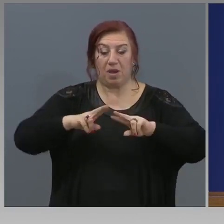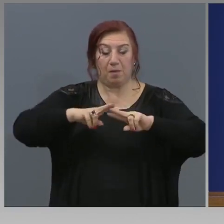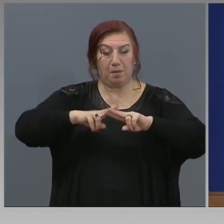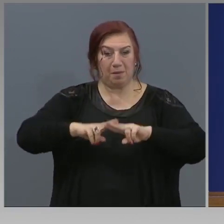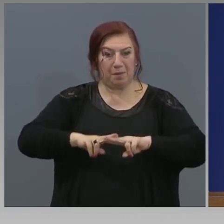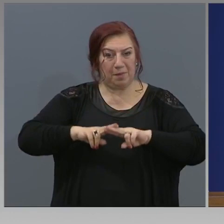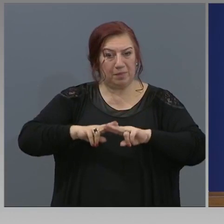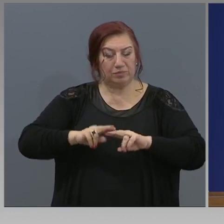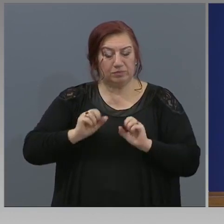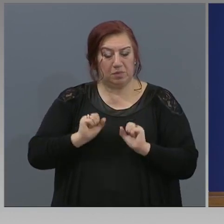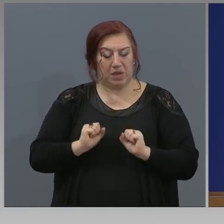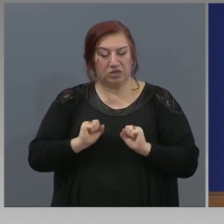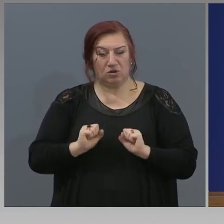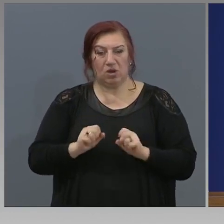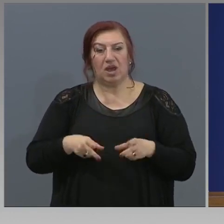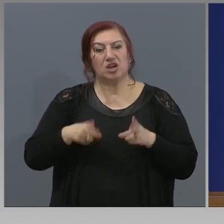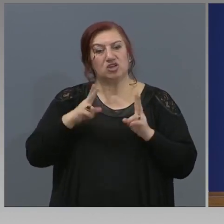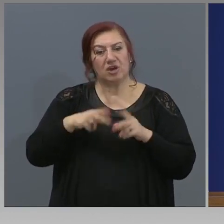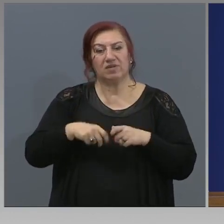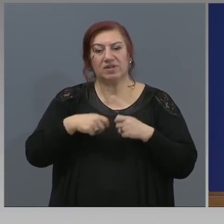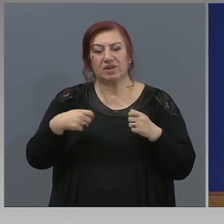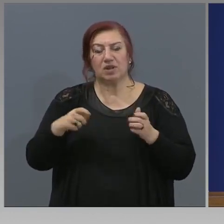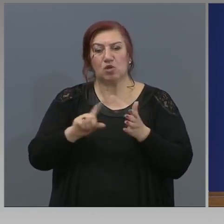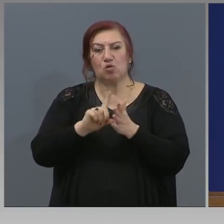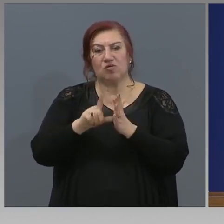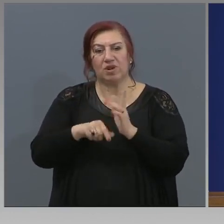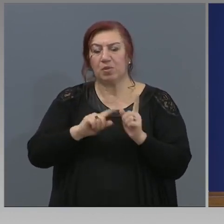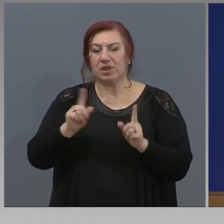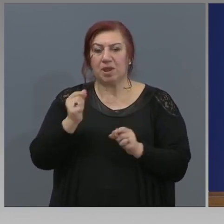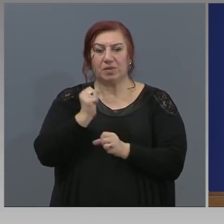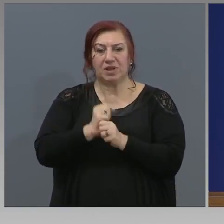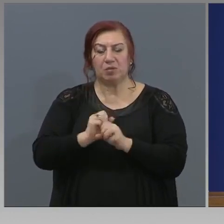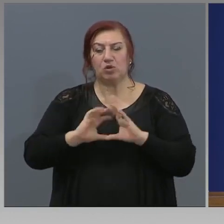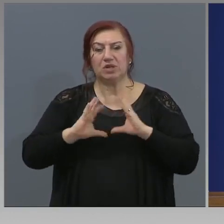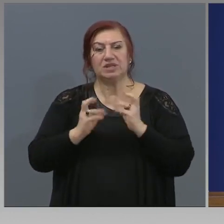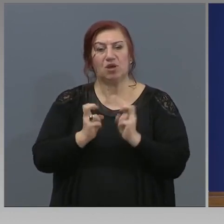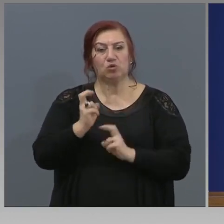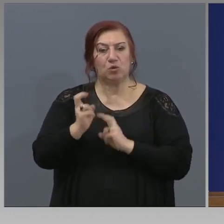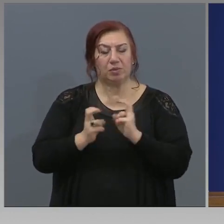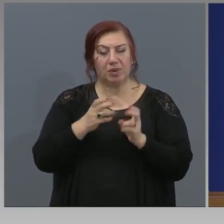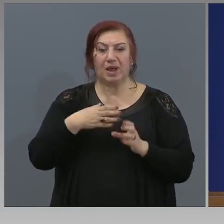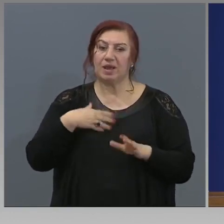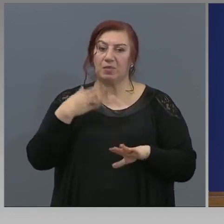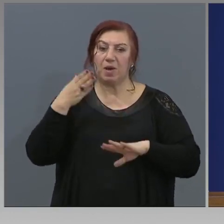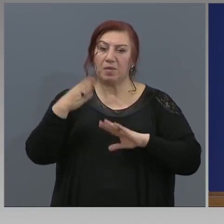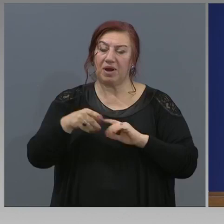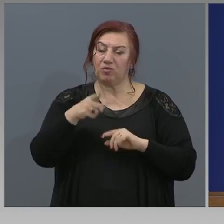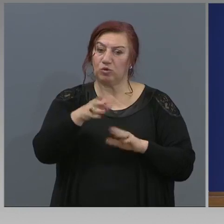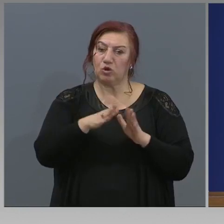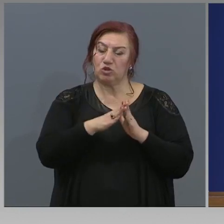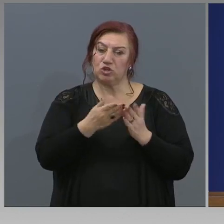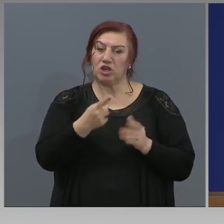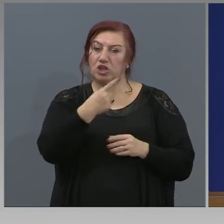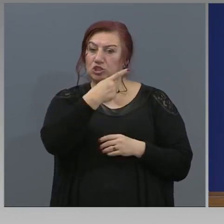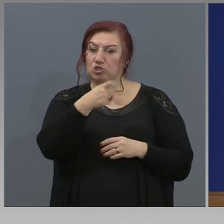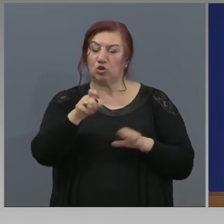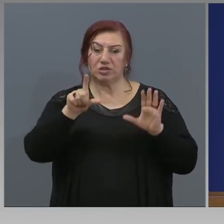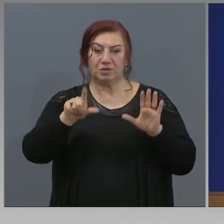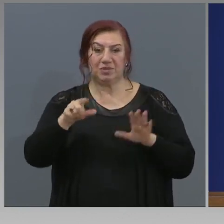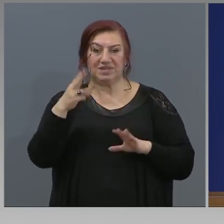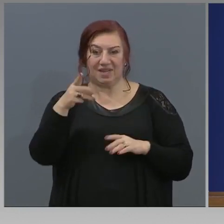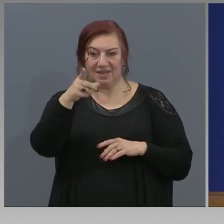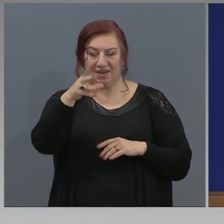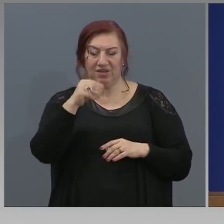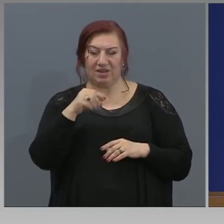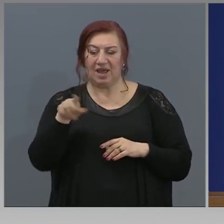т.е. решат, че продължително време няма да работи цялото предприятие, тогава имат право по този член 173, който ви казахте.